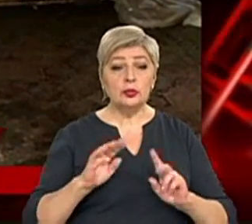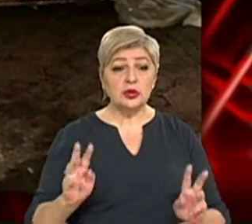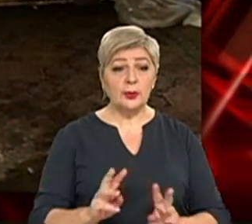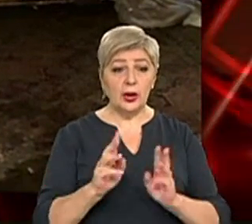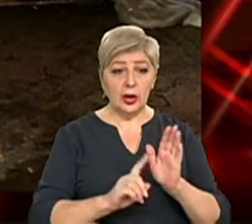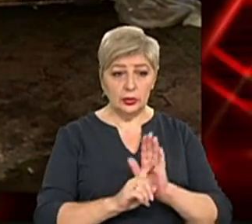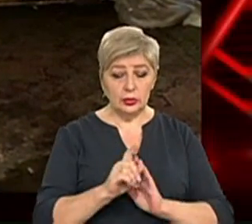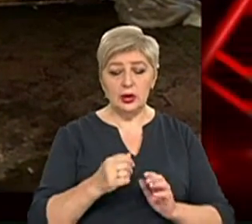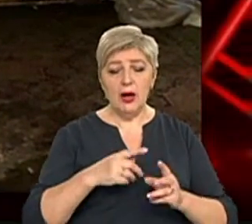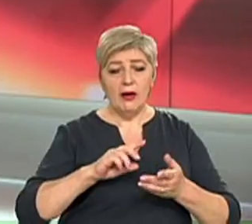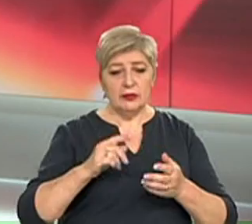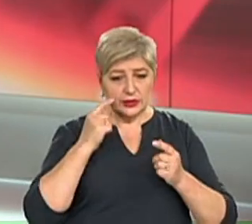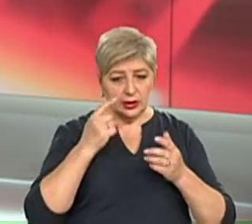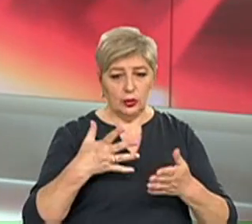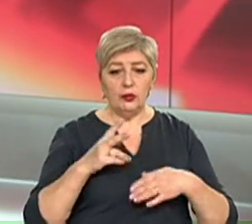поліція.